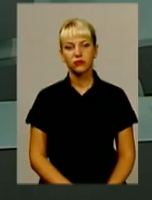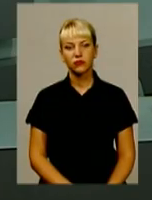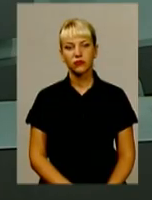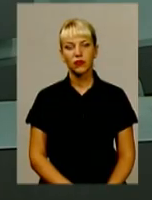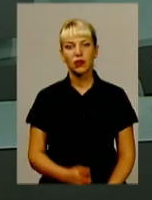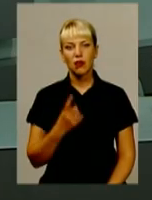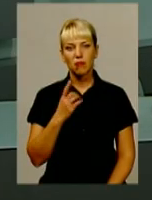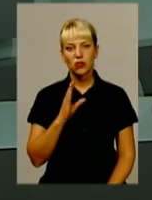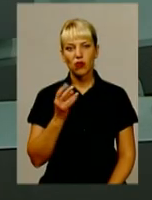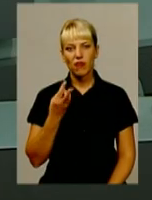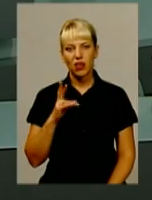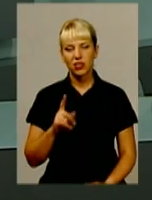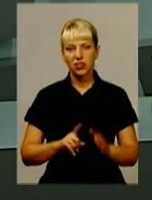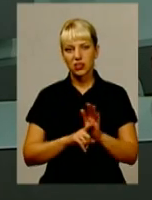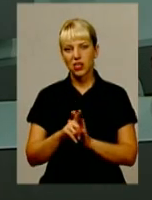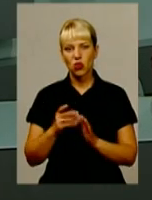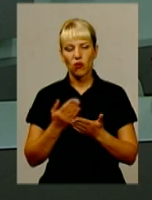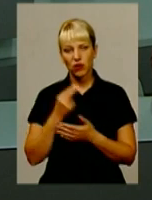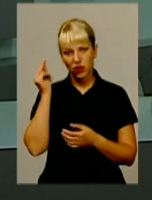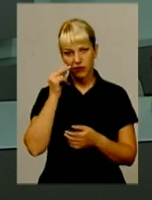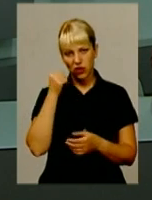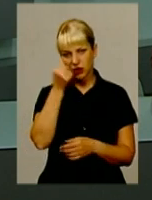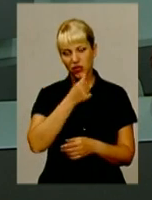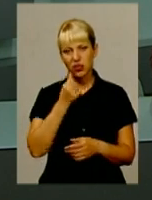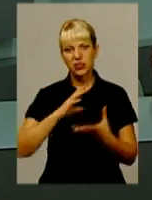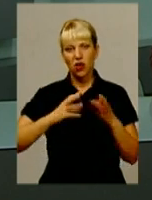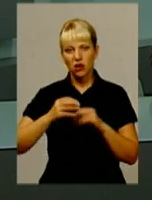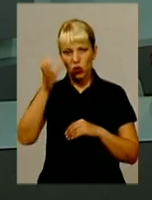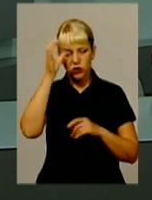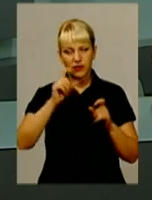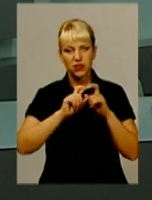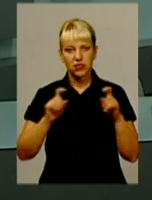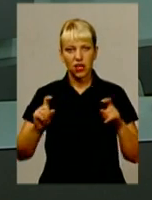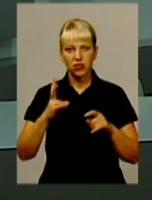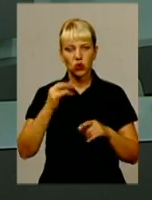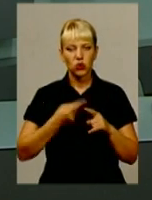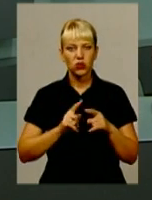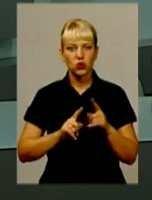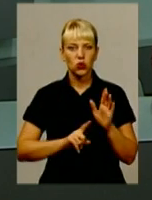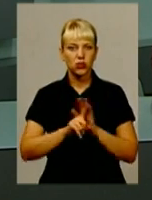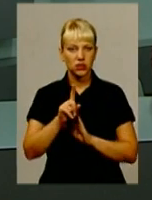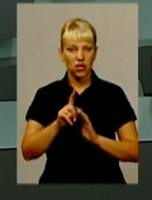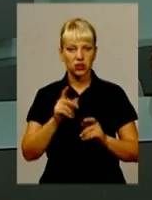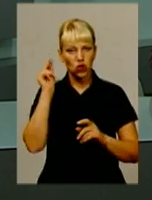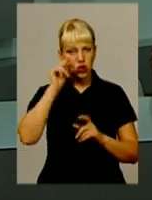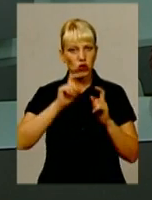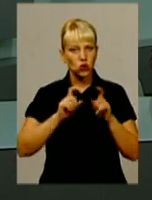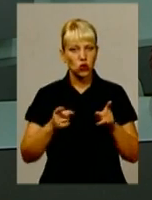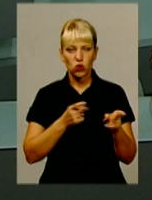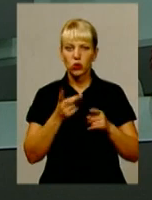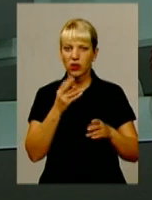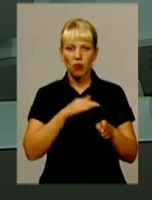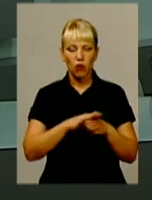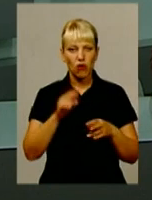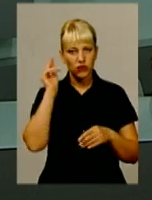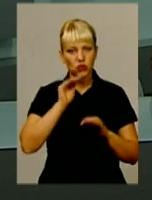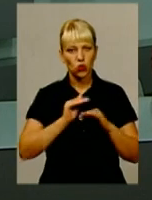1 вересня стартує новий навчальний рік і загальноосвітніх закладах. Але до цього старту школи готові не повністі. Учні 4